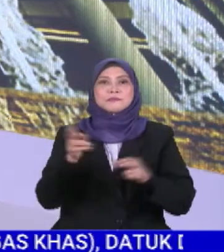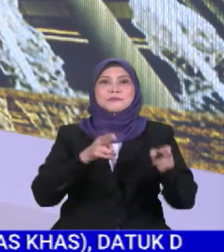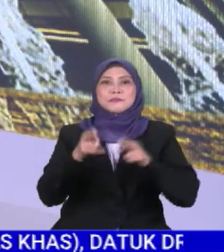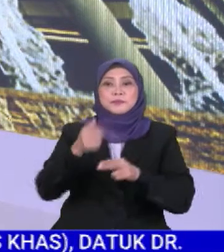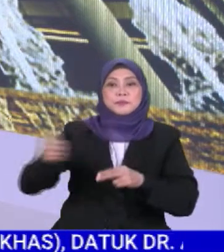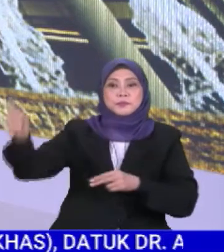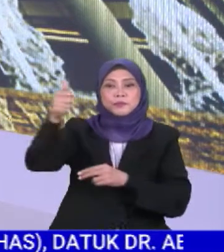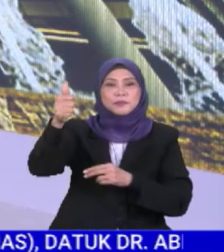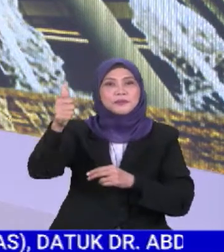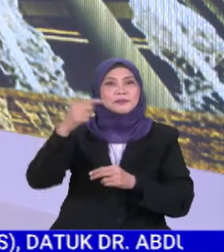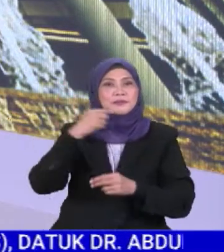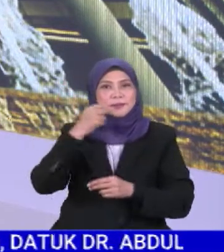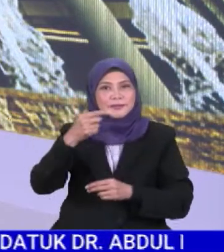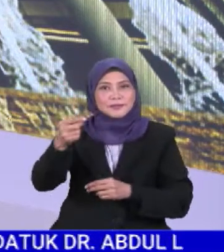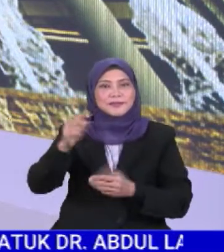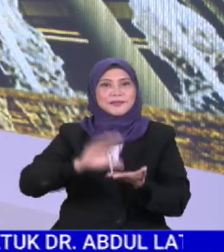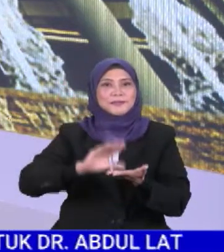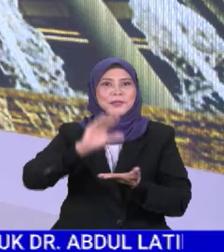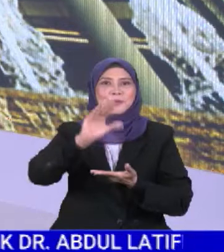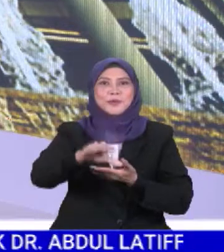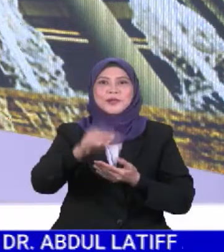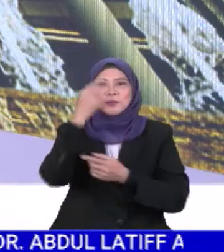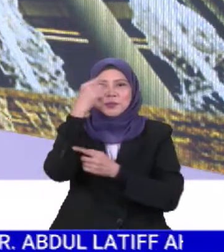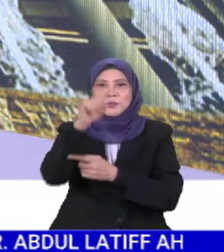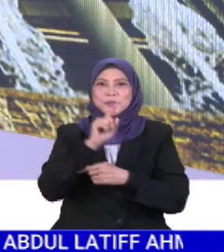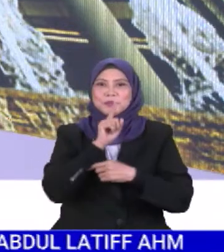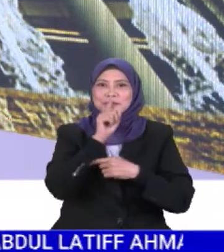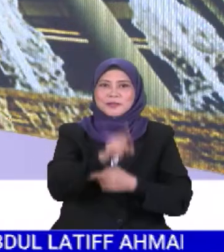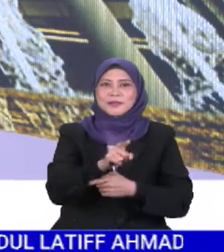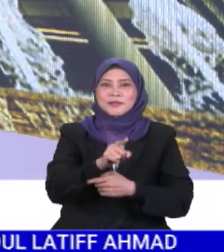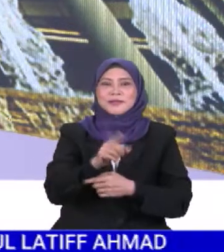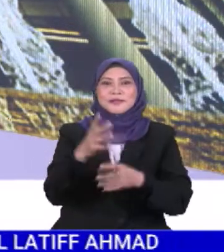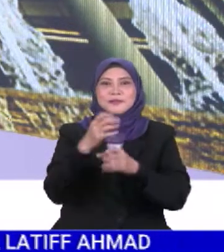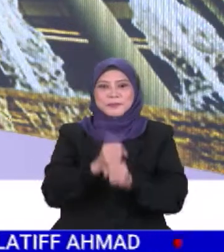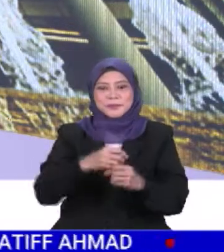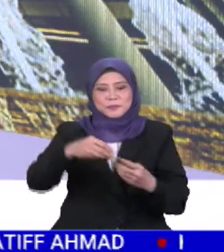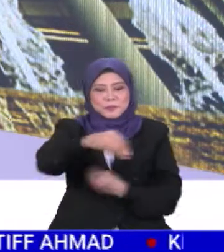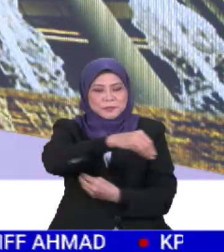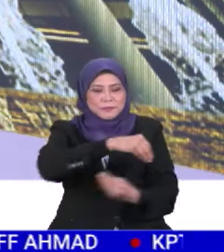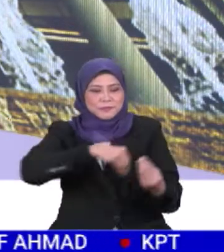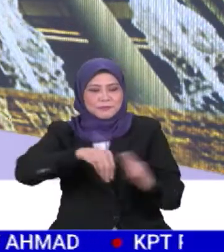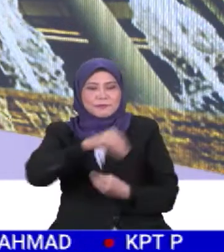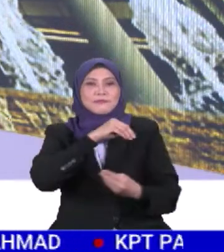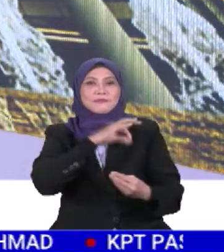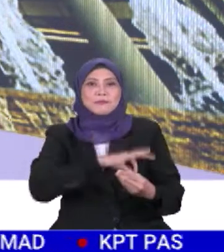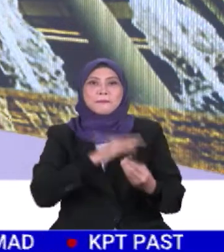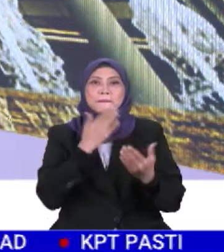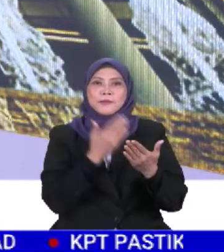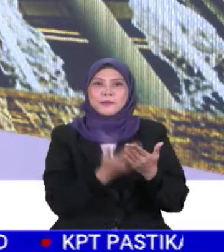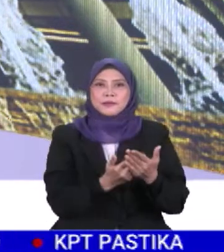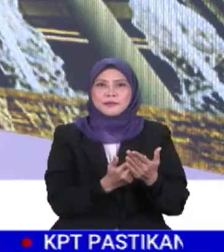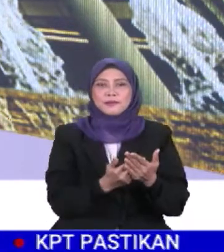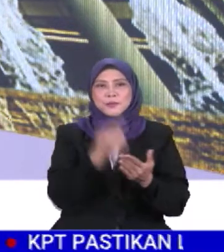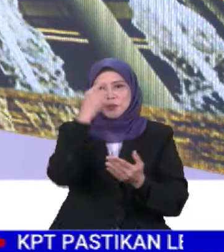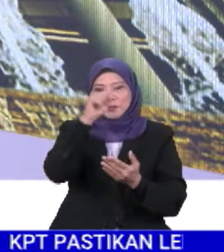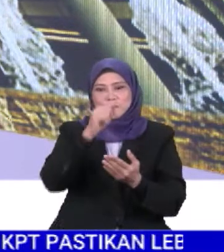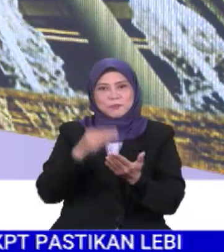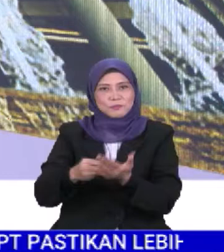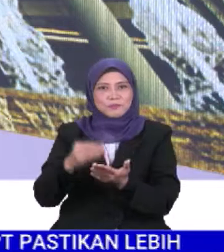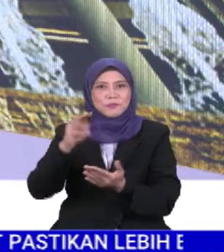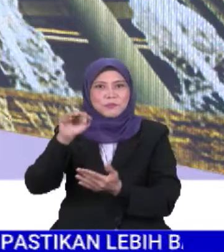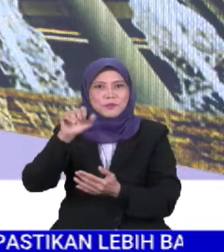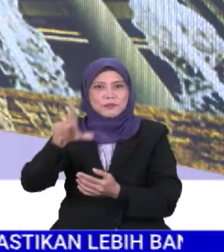Faisal Wan Zahir berkata, pelaburan tersebut bagi memastikan pihaknya mendapat pulangan yang baik seiring dengan peruntukan modal.